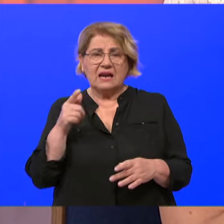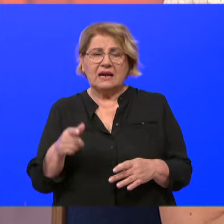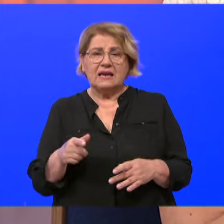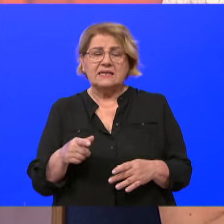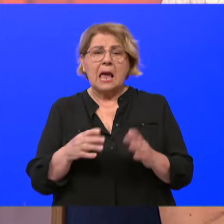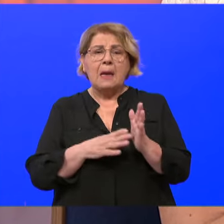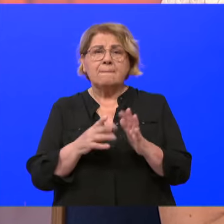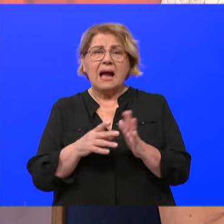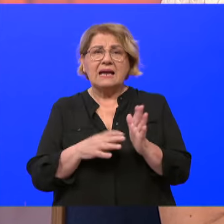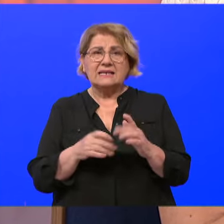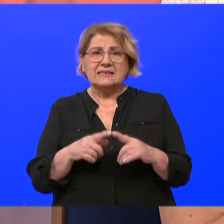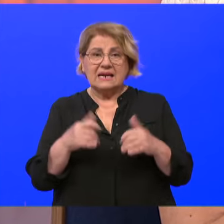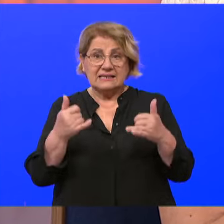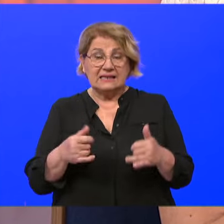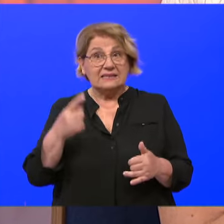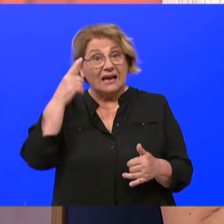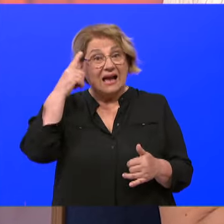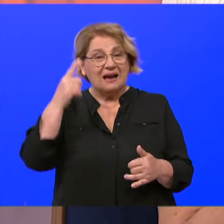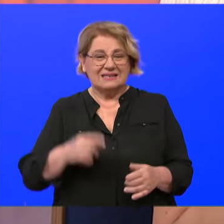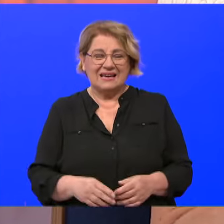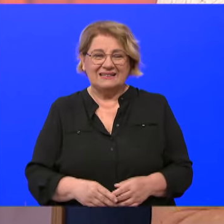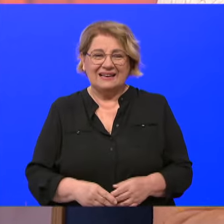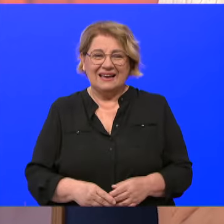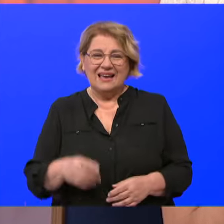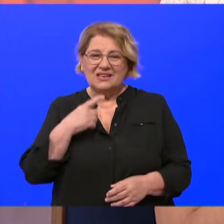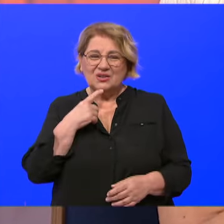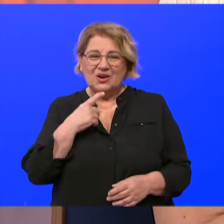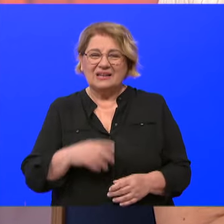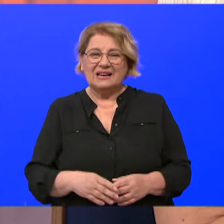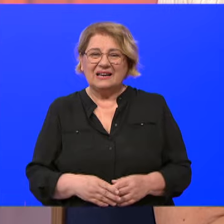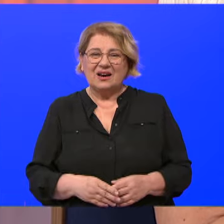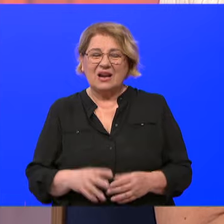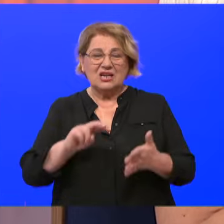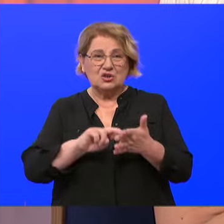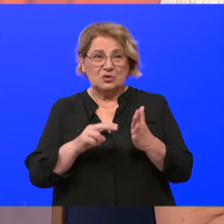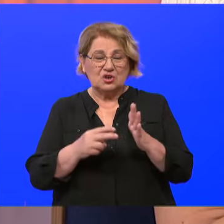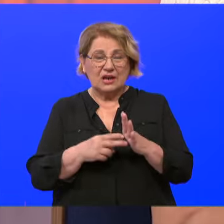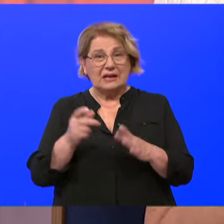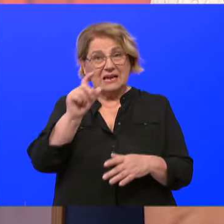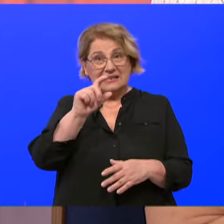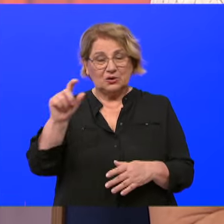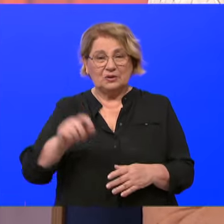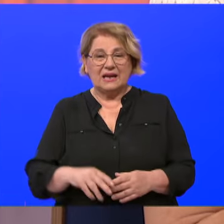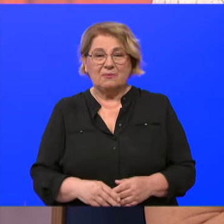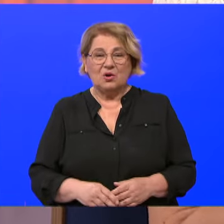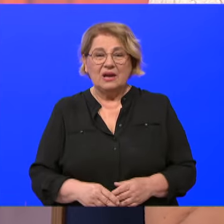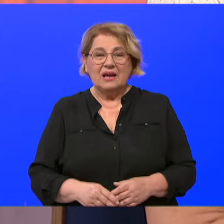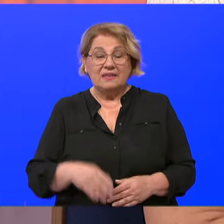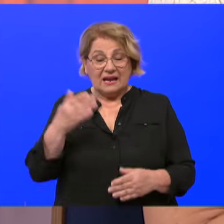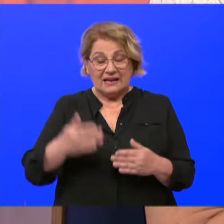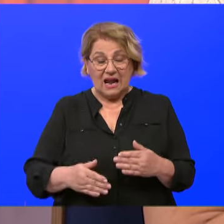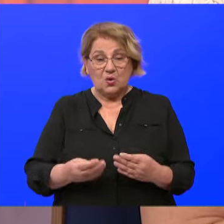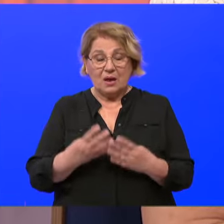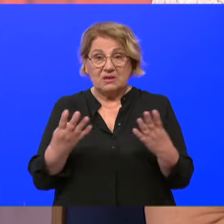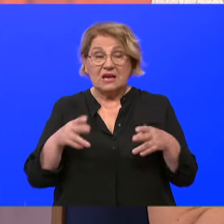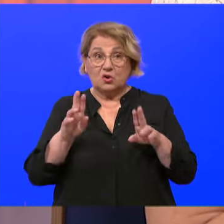Naravno da ste našu gošću sad odmah prepoznali, ali o Limfedemu, s obzirom da je ona stručnjakinja za tu temu, ćemo pred kraj emisije ako